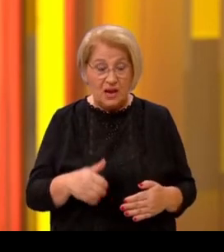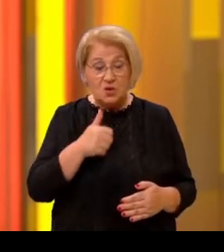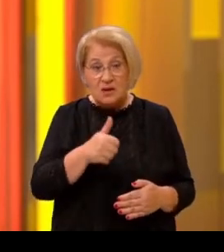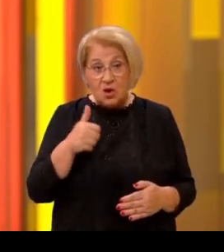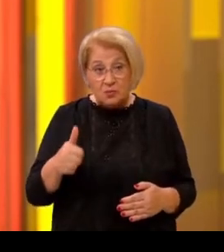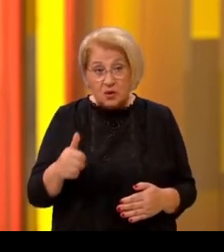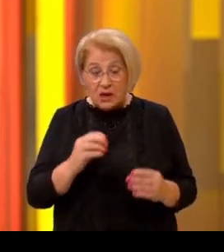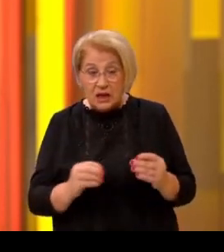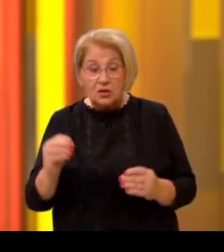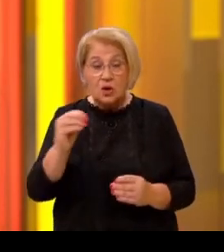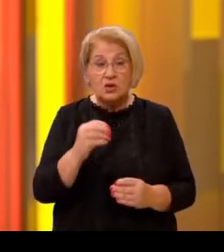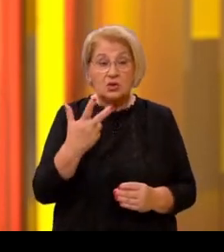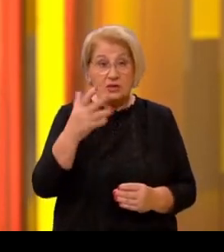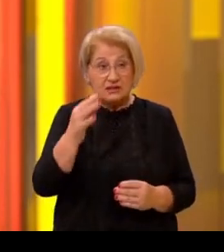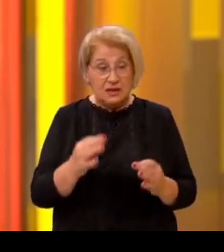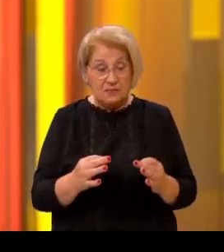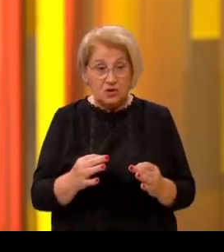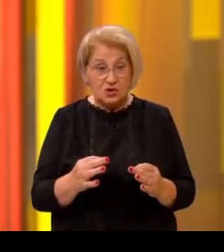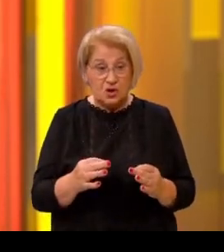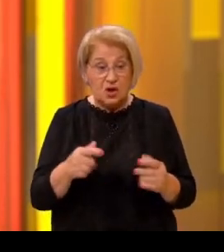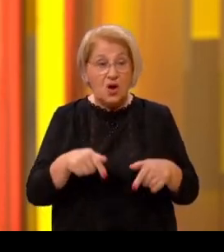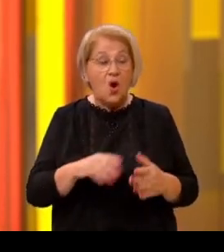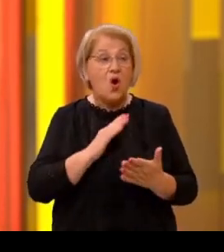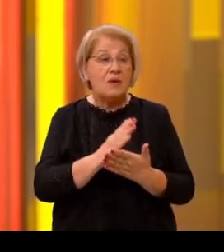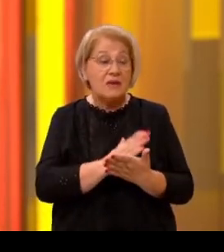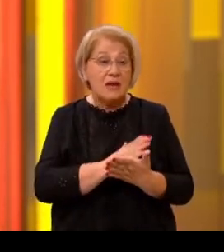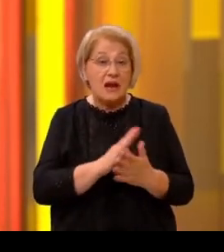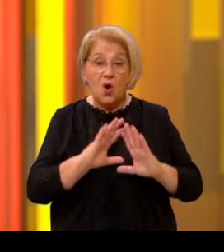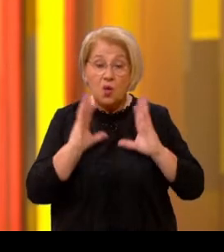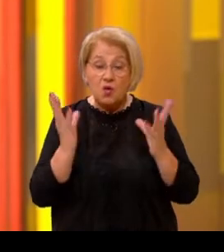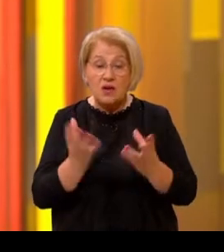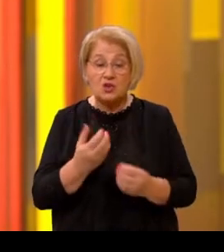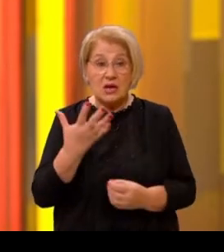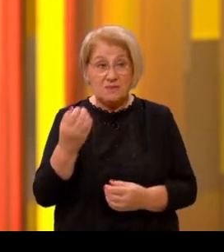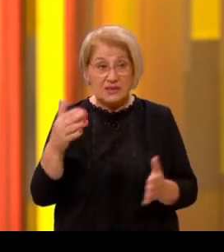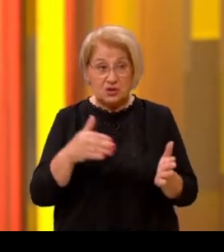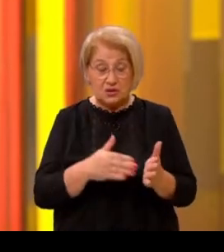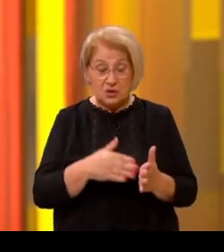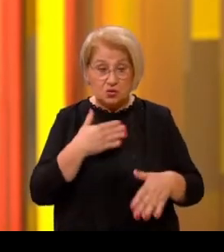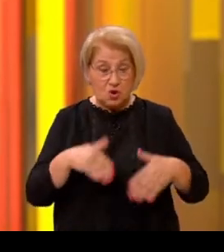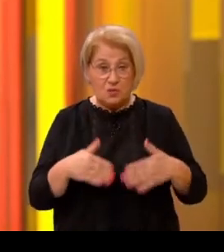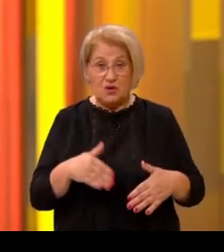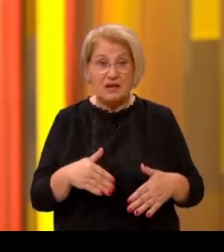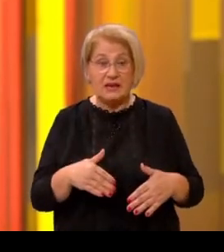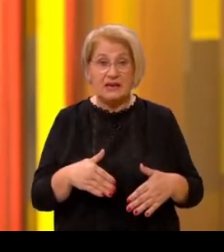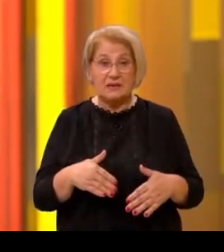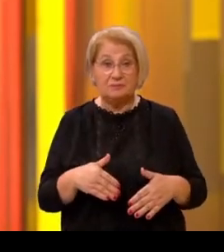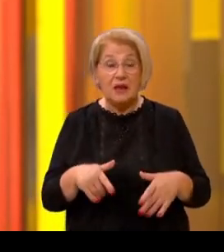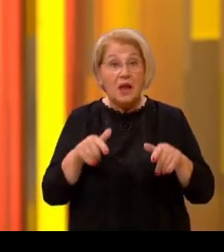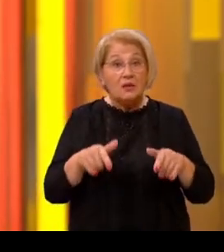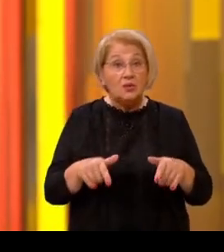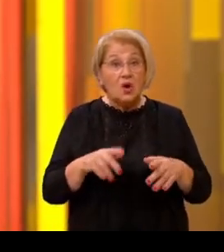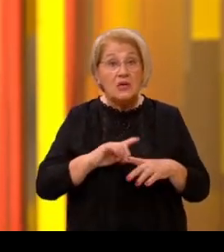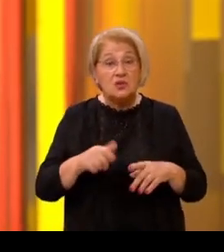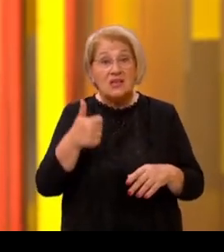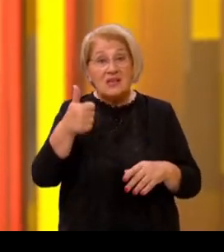povećavamo dodatno za 3%. Znači, ove mjere će obuhvatiti 500 tisuća naših umirovljenika. To je iznos